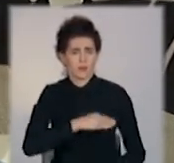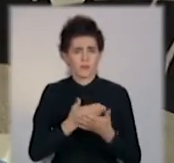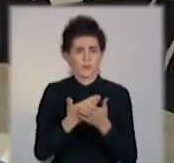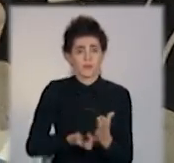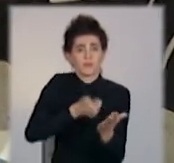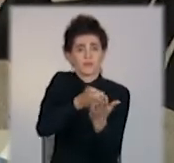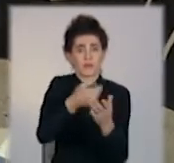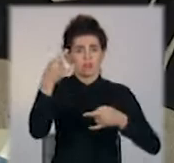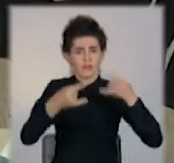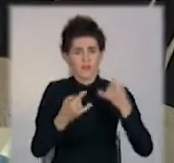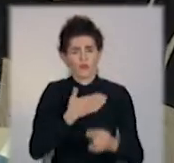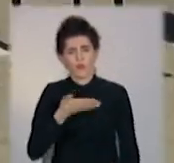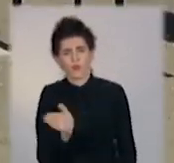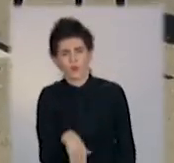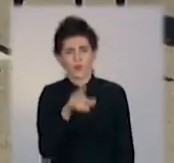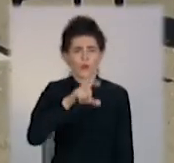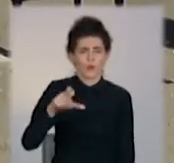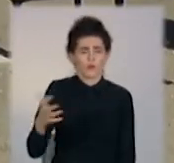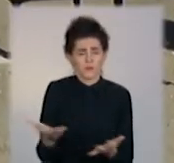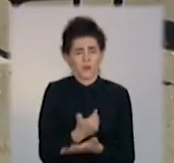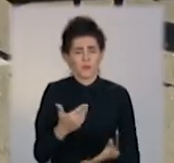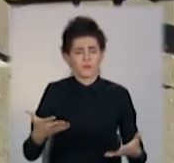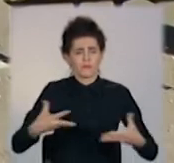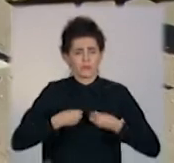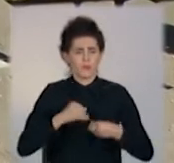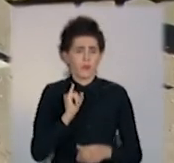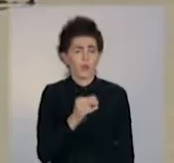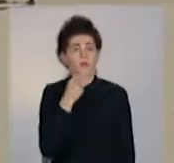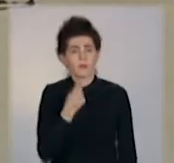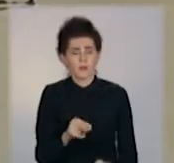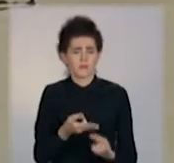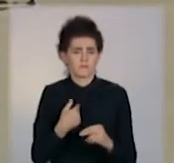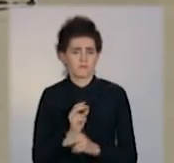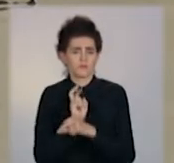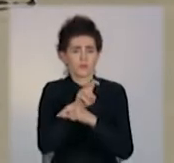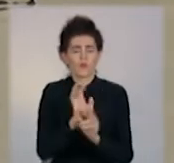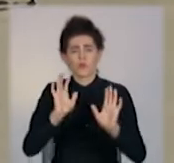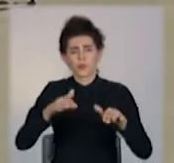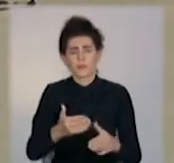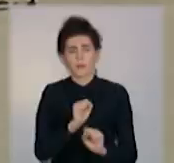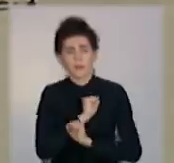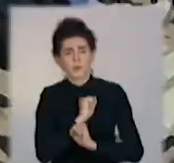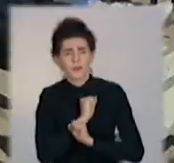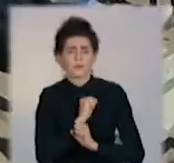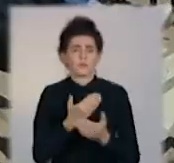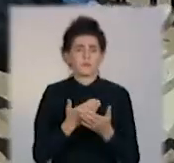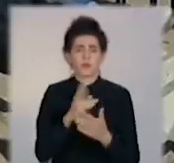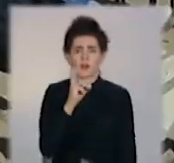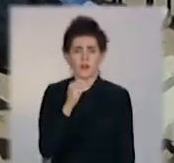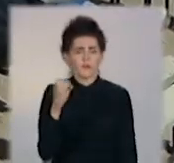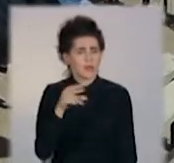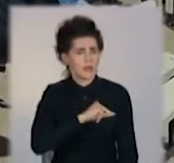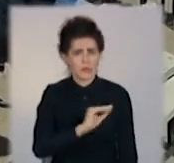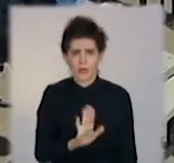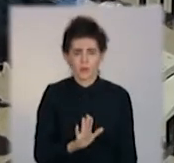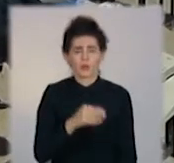вмерло стокота, вмерло стокота. Сергій теж на узбережжі та з супутницею каже, сьогодні їдуть із міста. Кафе не працюють, а